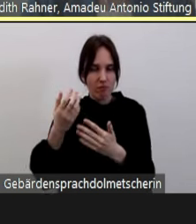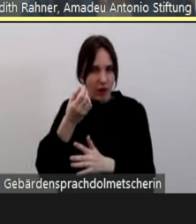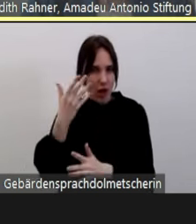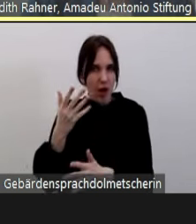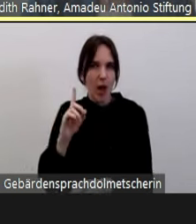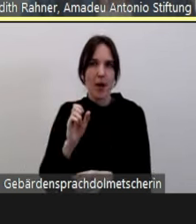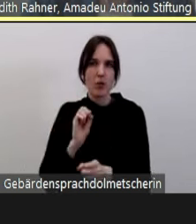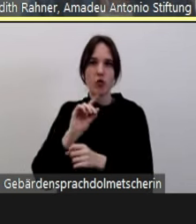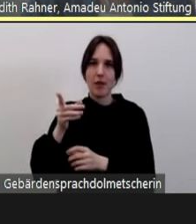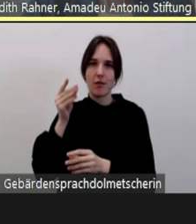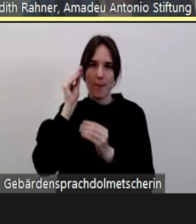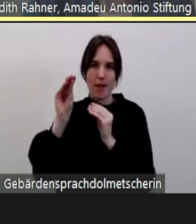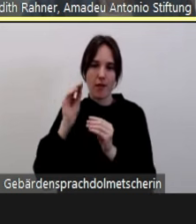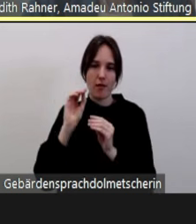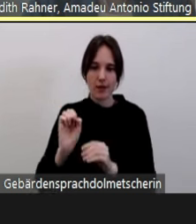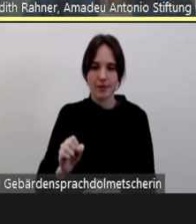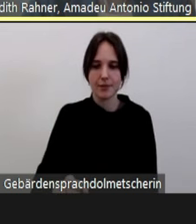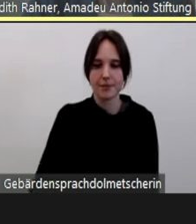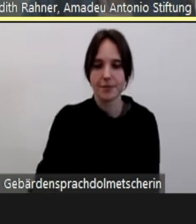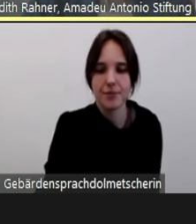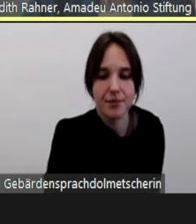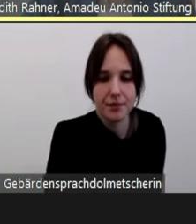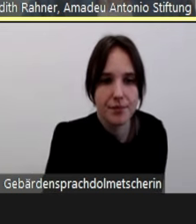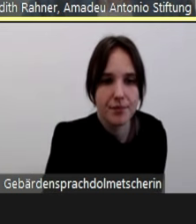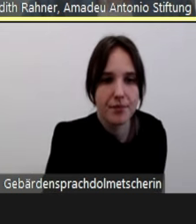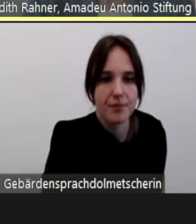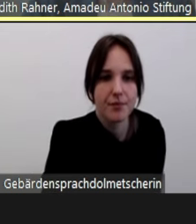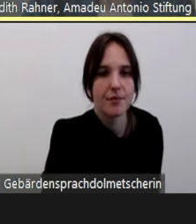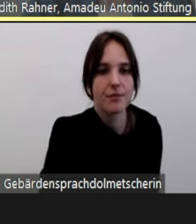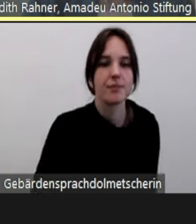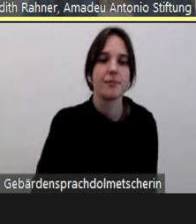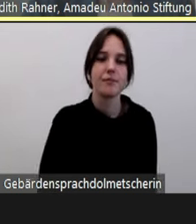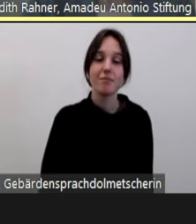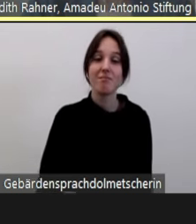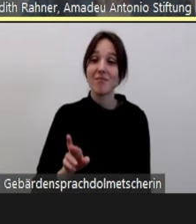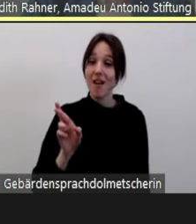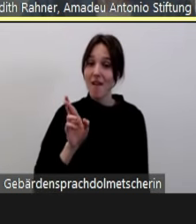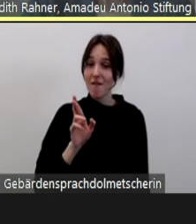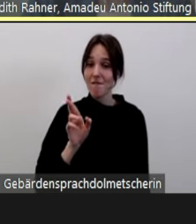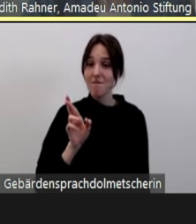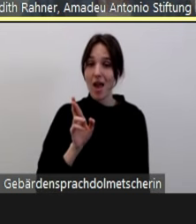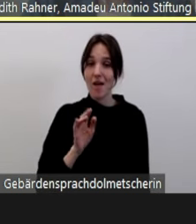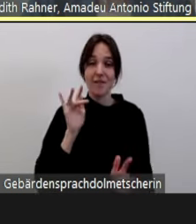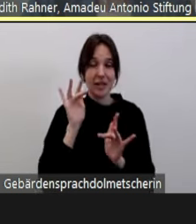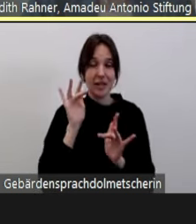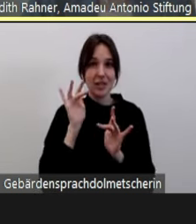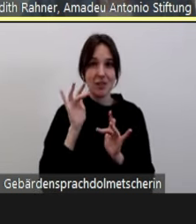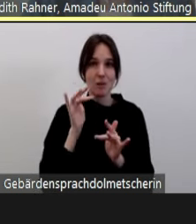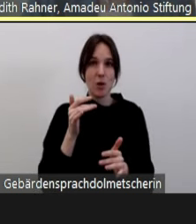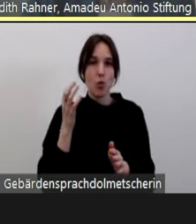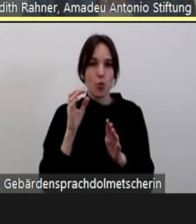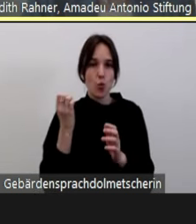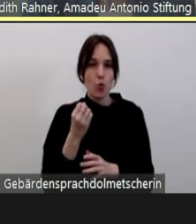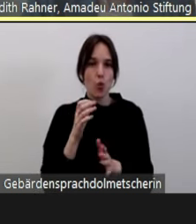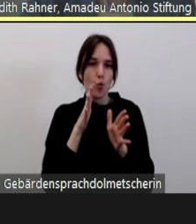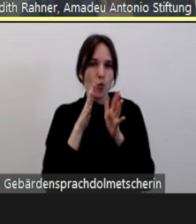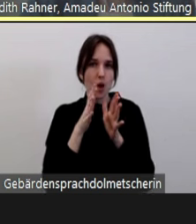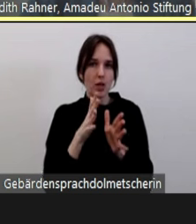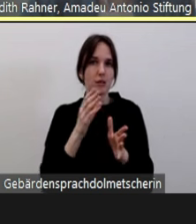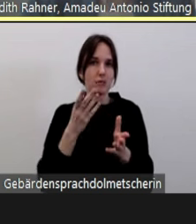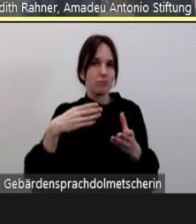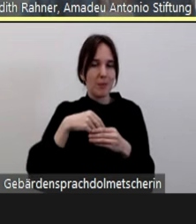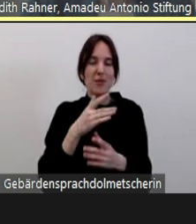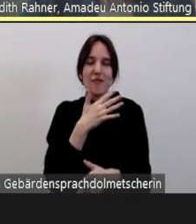Gleichberechtigung, Feminismus oder Gender äußern, der gehört einfach, und das zeigen diese Zahlen, für viele Engagierte zum digitalen